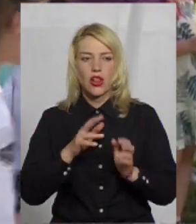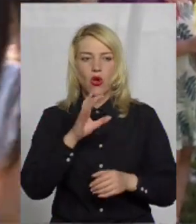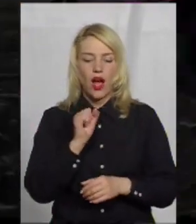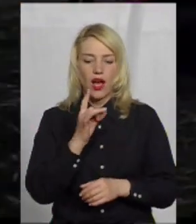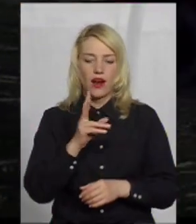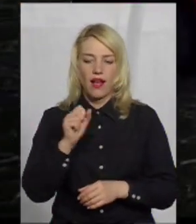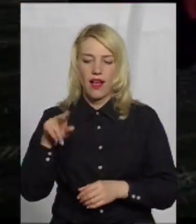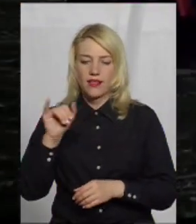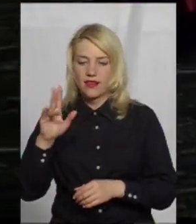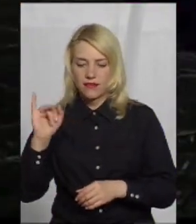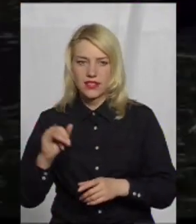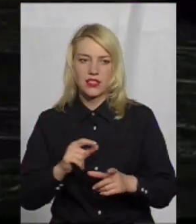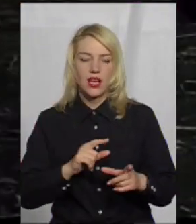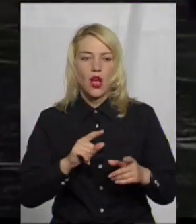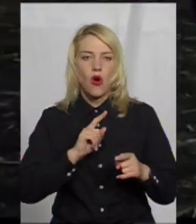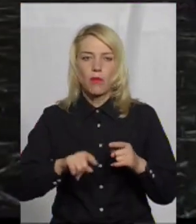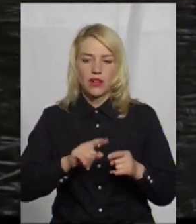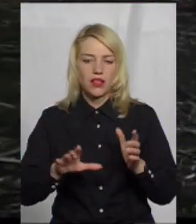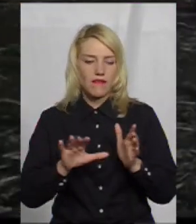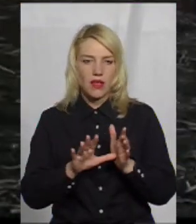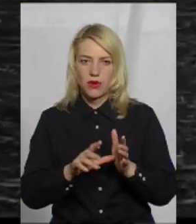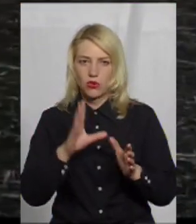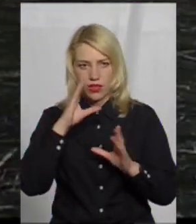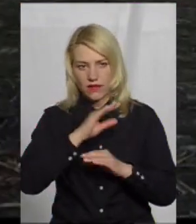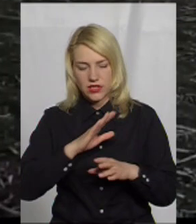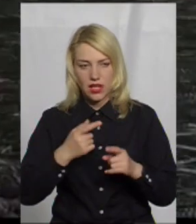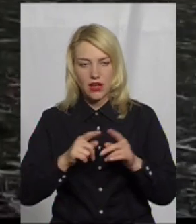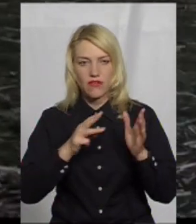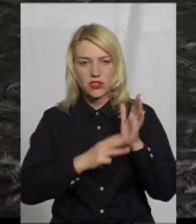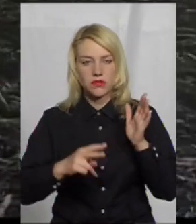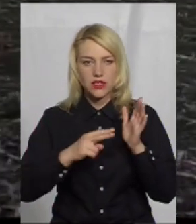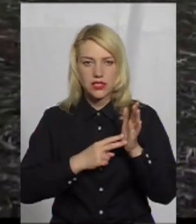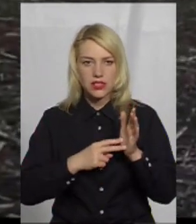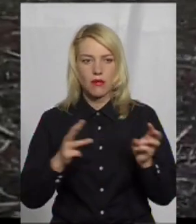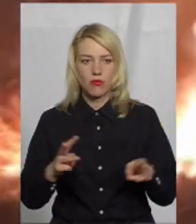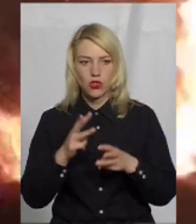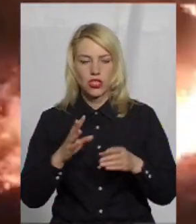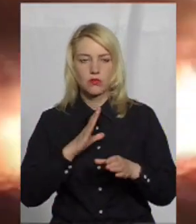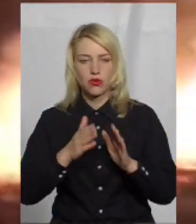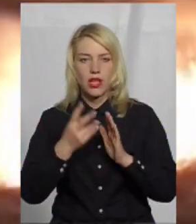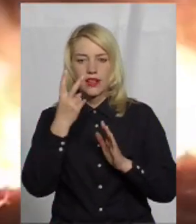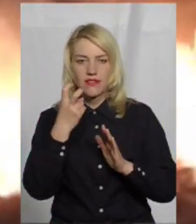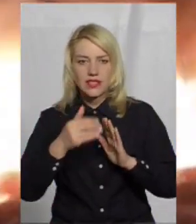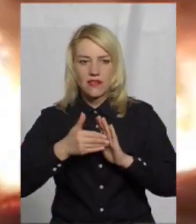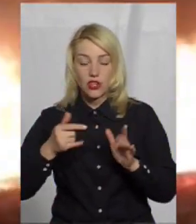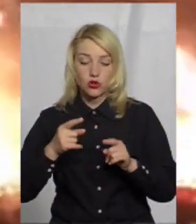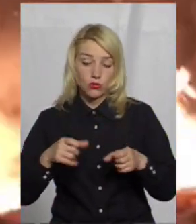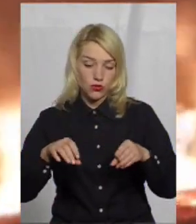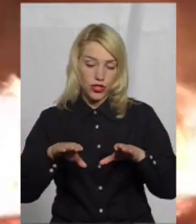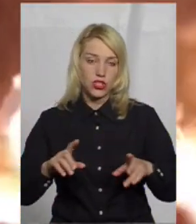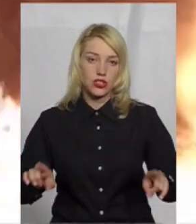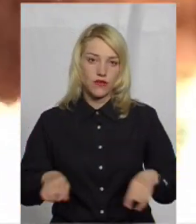встигає всюди. За минулий рік, каже Олег Рудик, сталося 87 пожеж. Команда виїжджала на понад 200 викликів. Тому вирішили створити